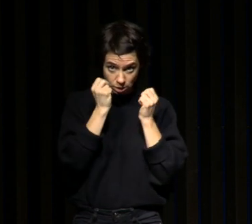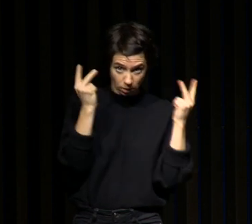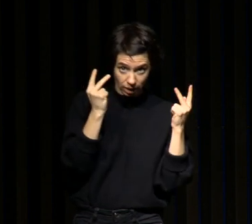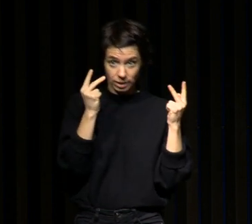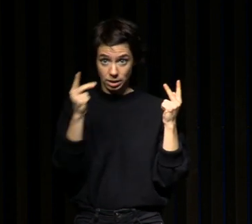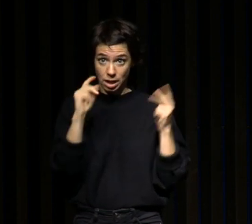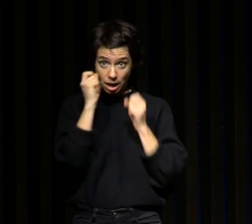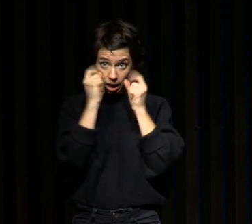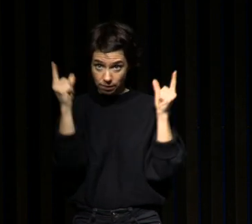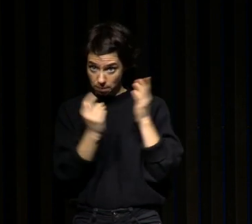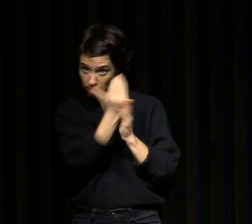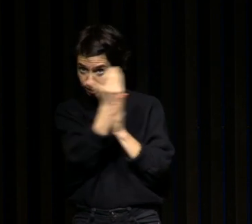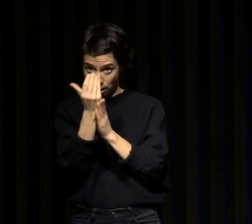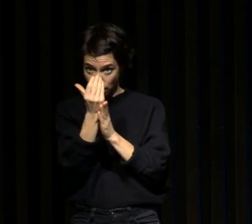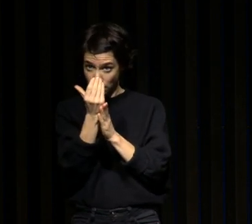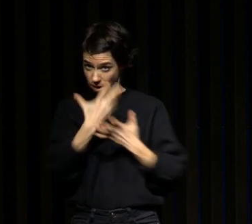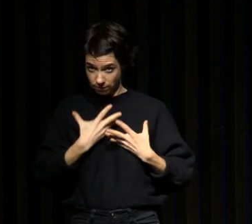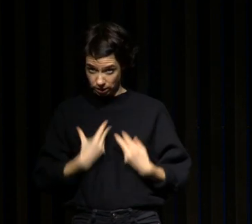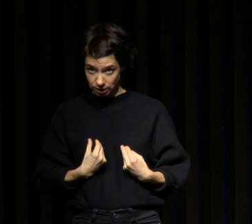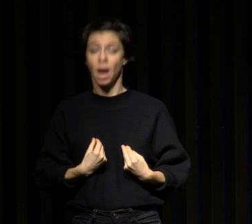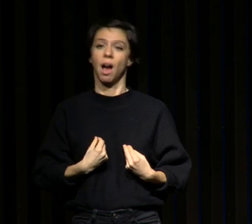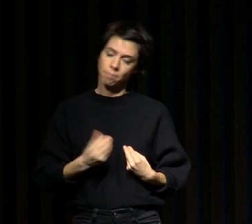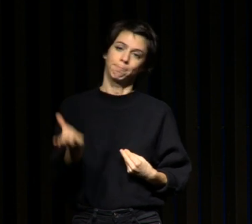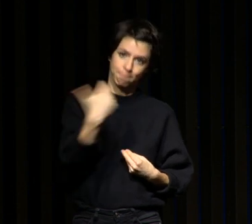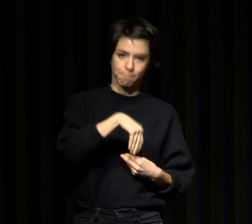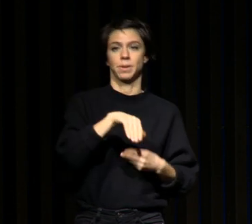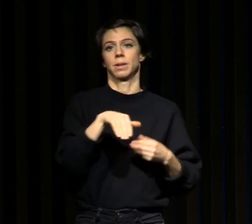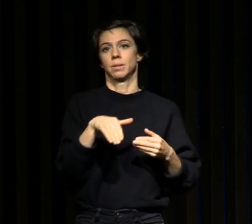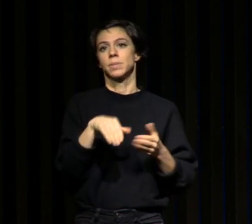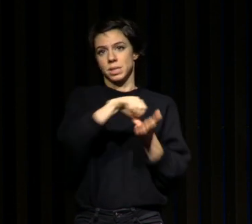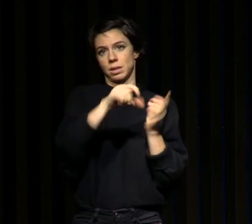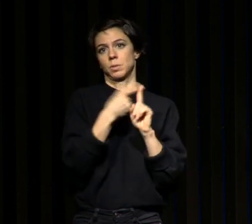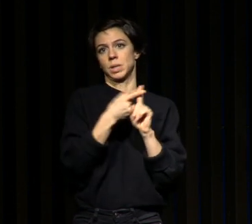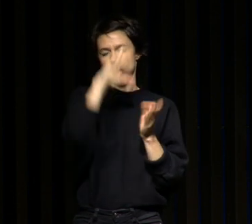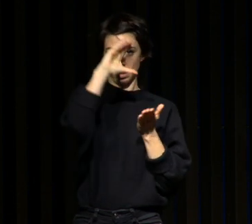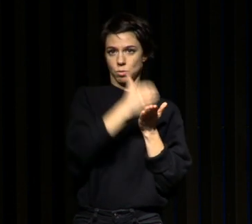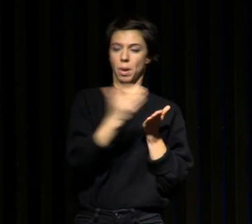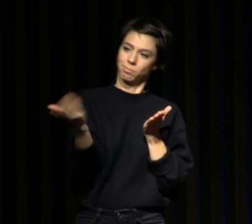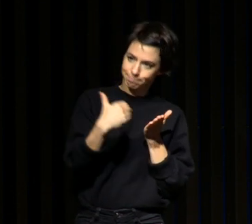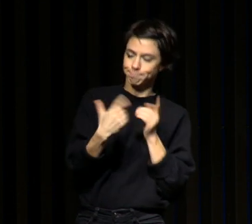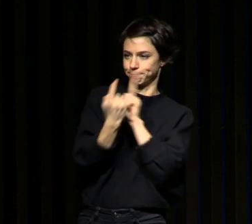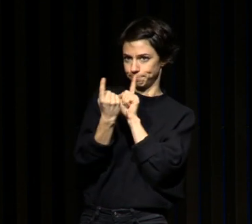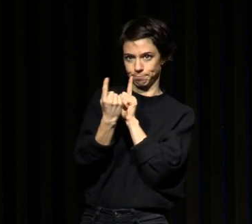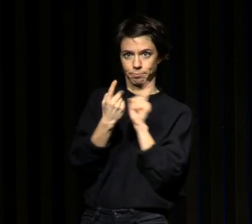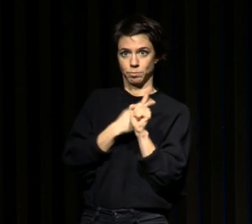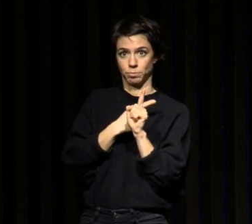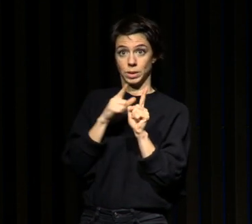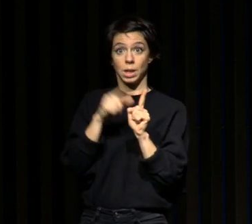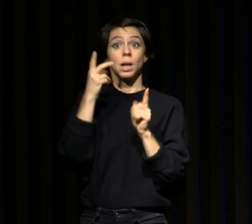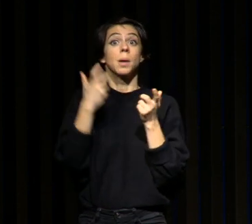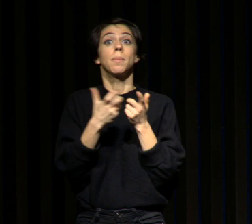consulter dans un centre de sommeil parce que normalement si vous êtes insomniaque et comme tous les X nuits vous arrivez à passer une bonne nuit